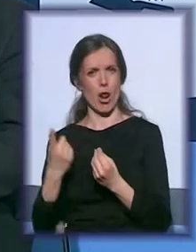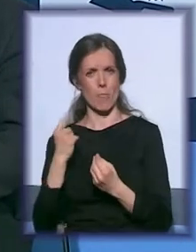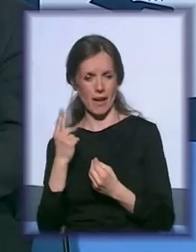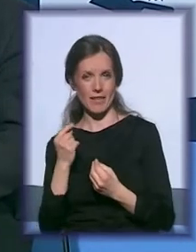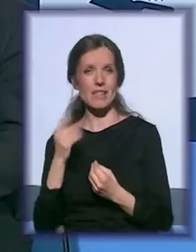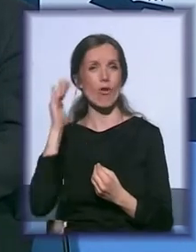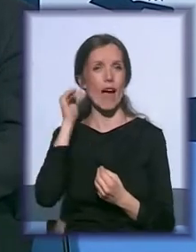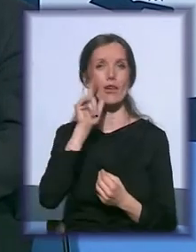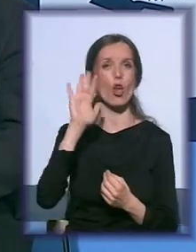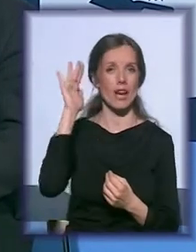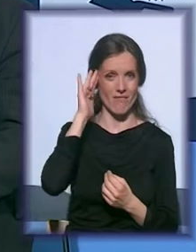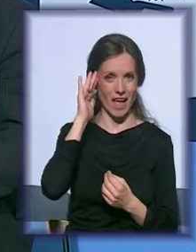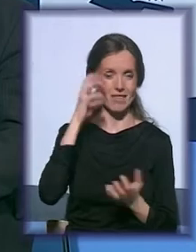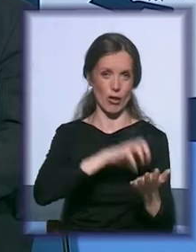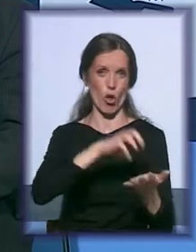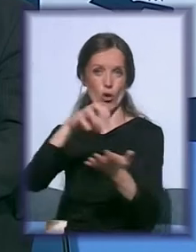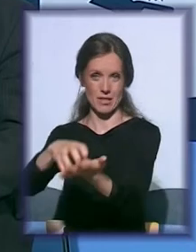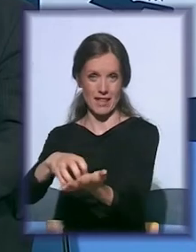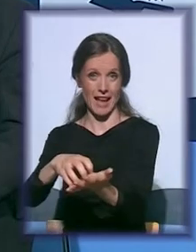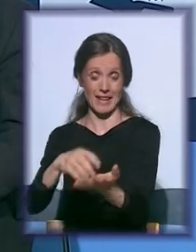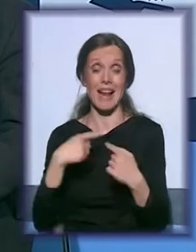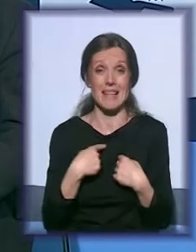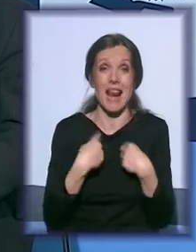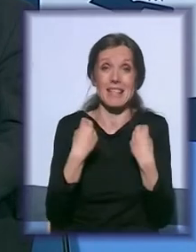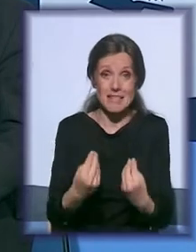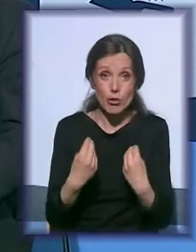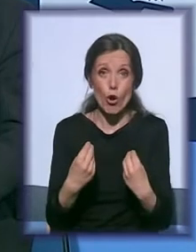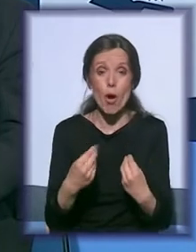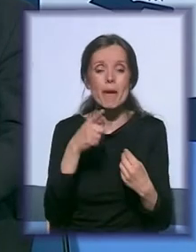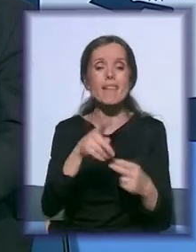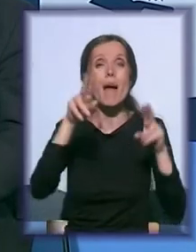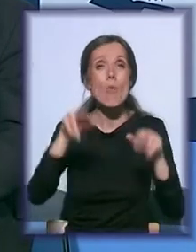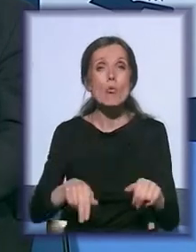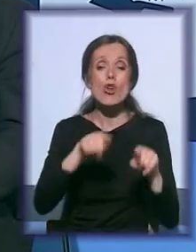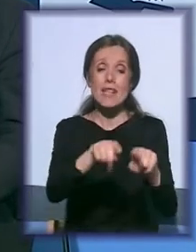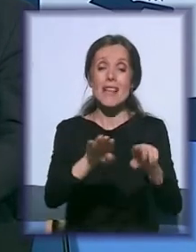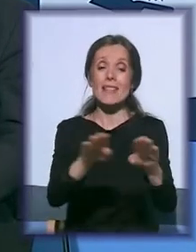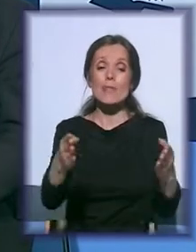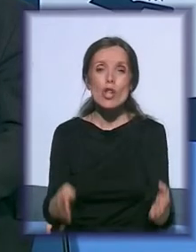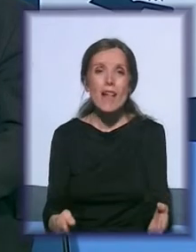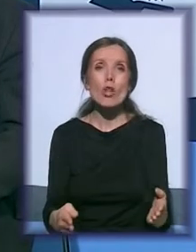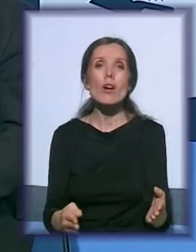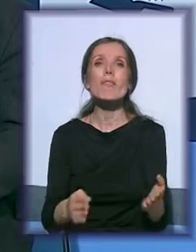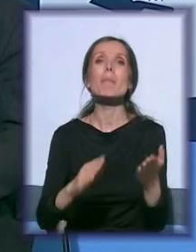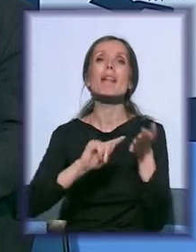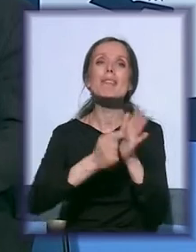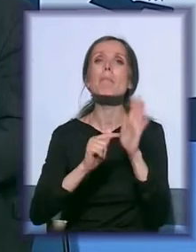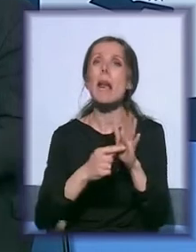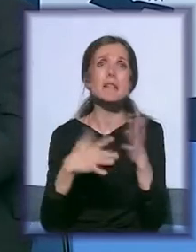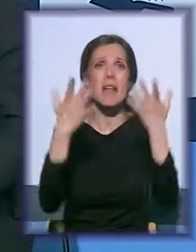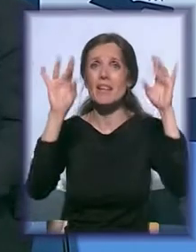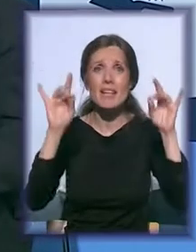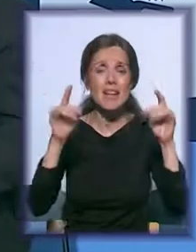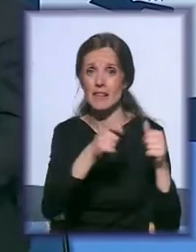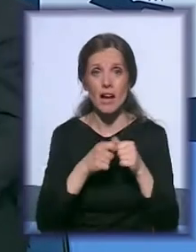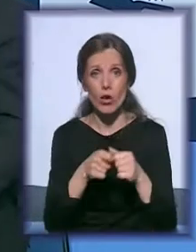vladinog i nevladinog sektora, to što je tu mogućnost da se u okviru tih štandova predstaje i desetak čak organizacija. A mi